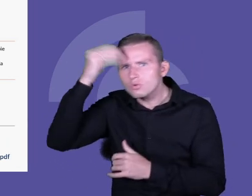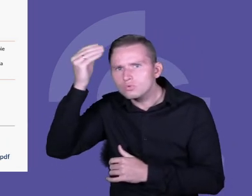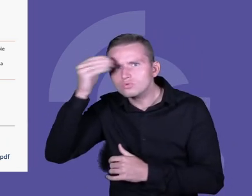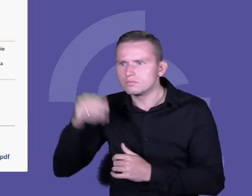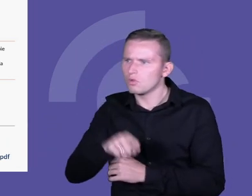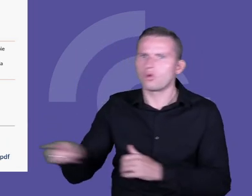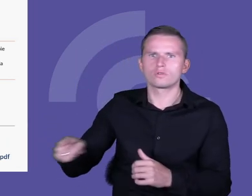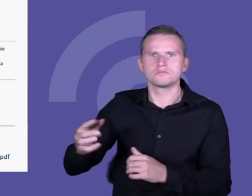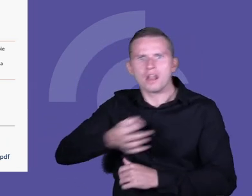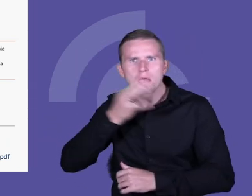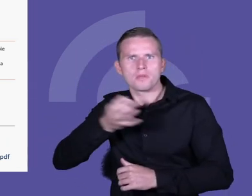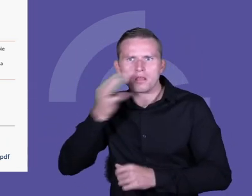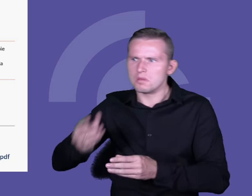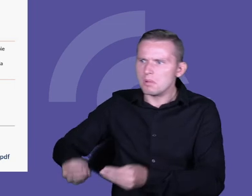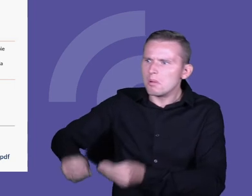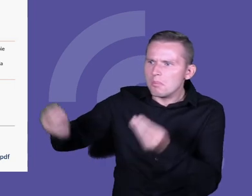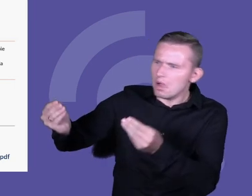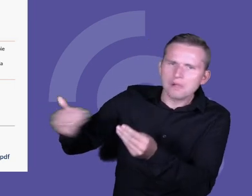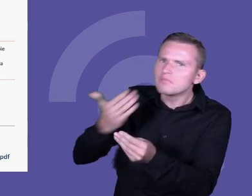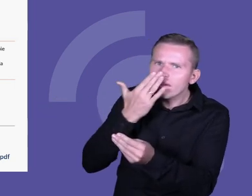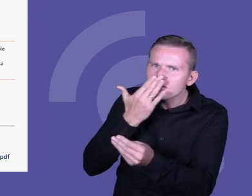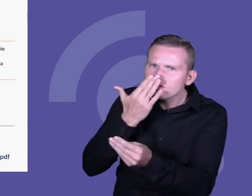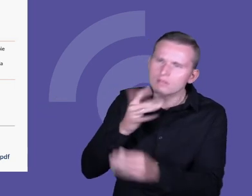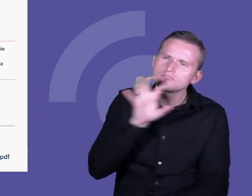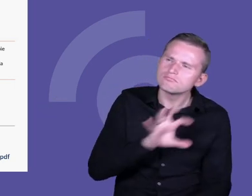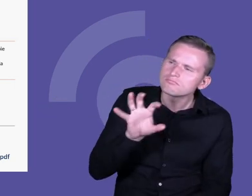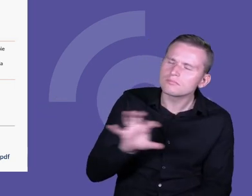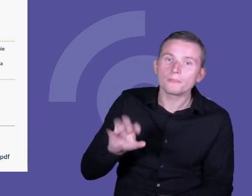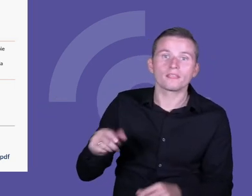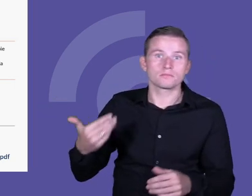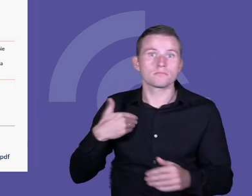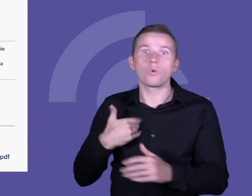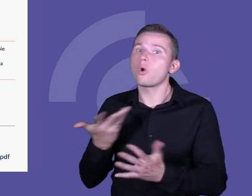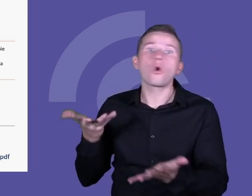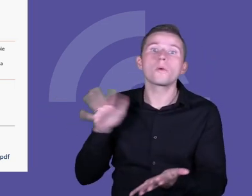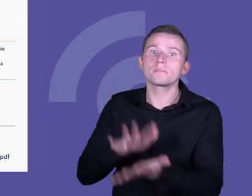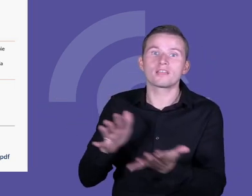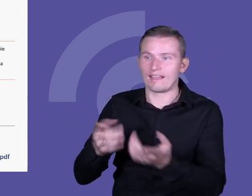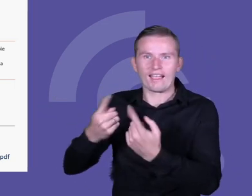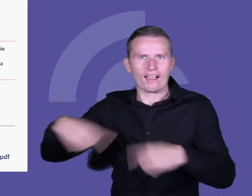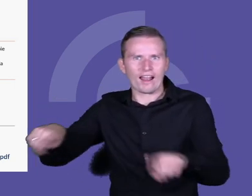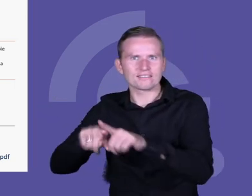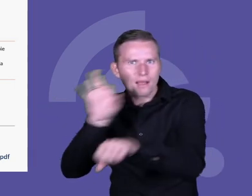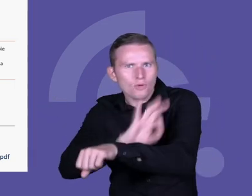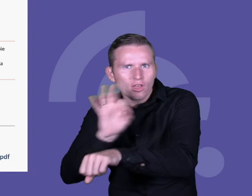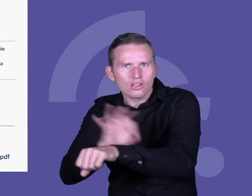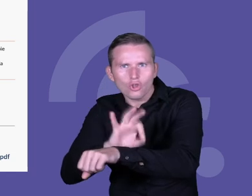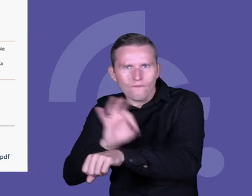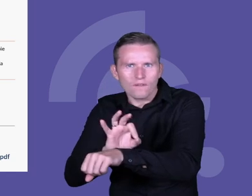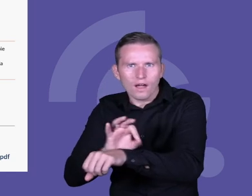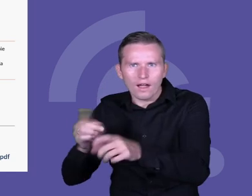bardziej sprawni. Takie obserwacje, które często słyszeliśmy, takie opinie, że ta klasa projektowa, to ona jest jakaś już inna niż